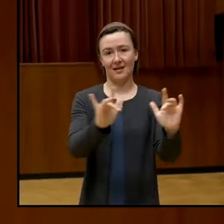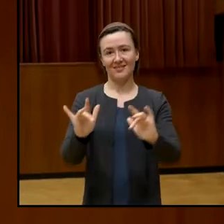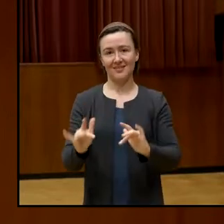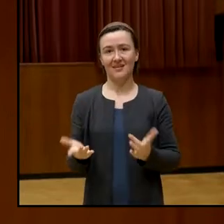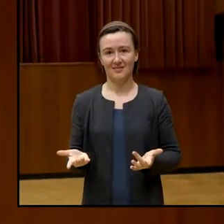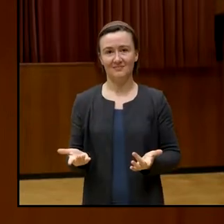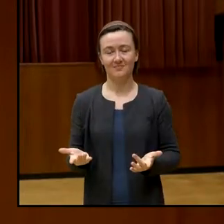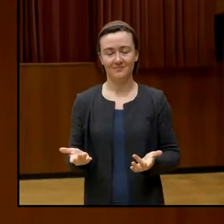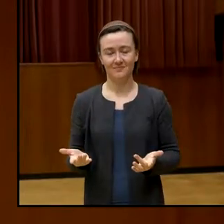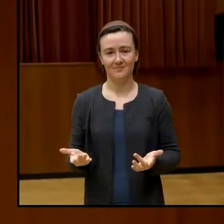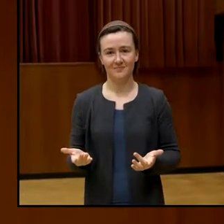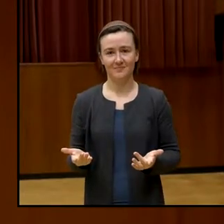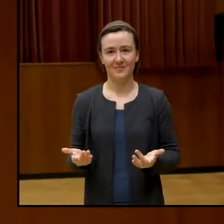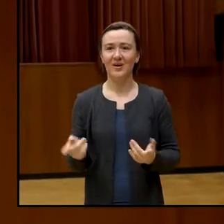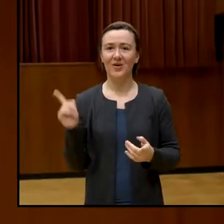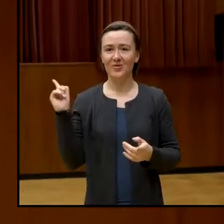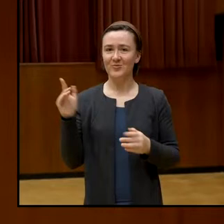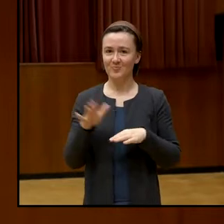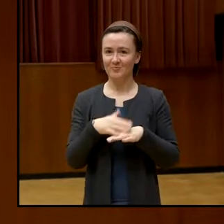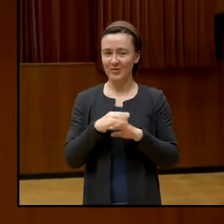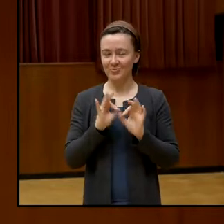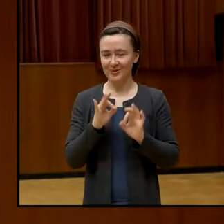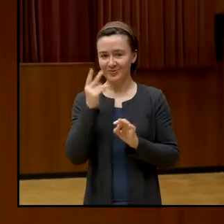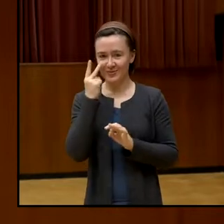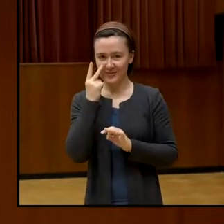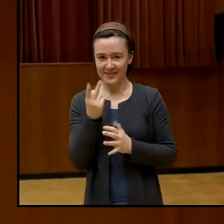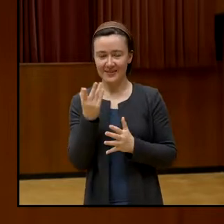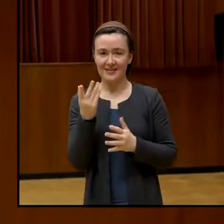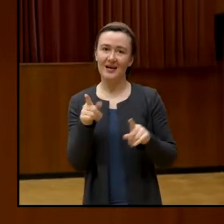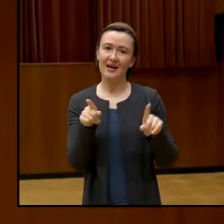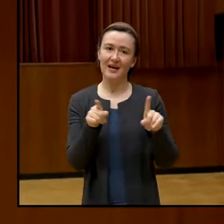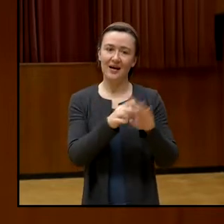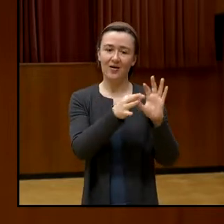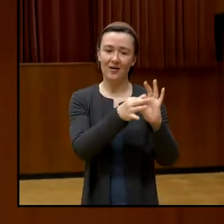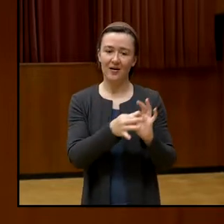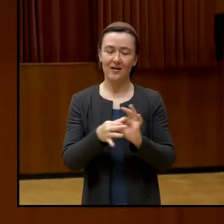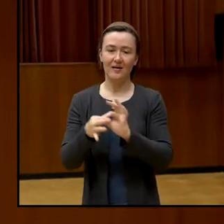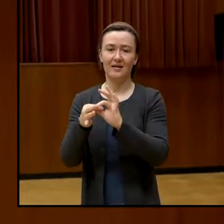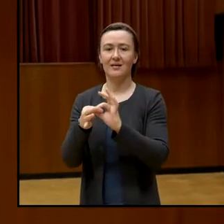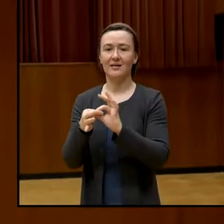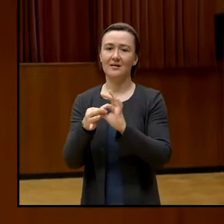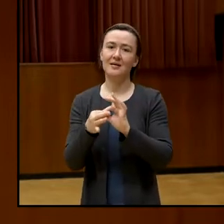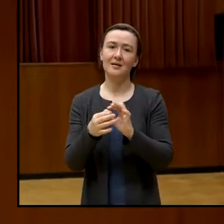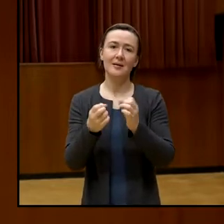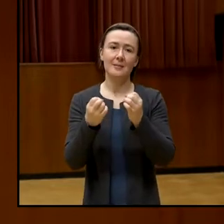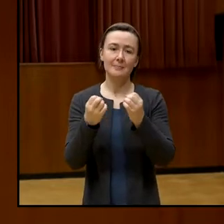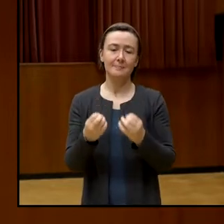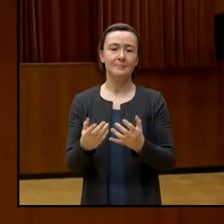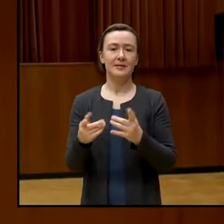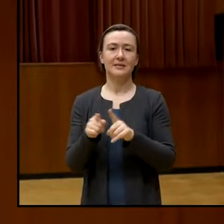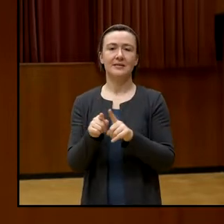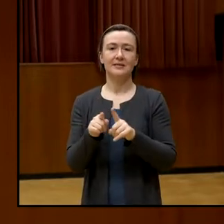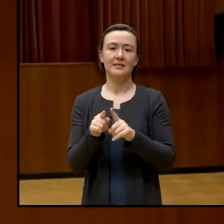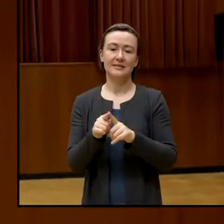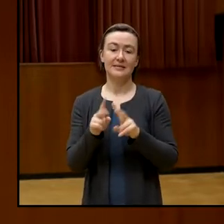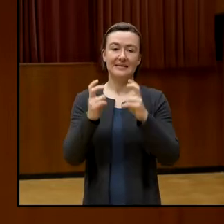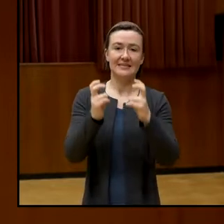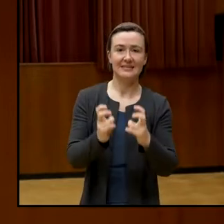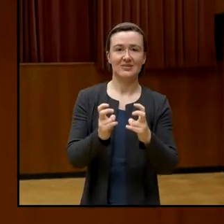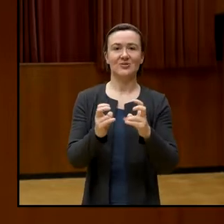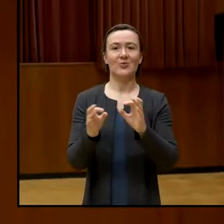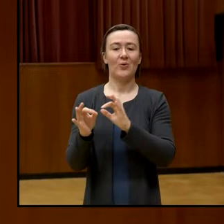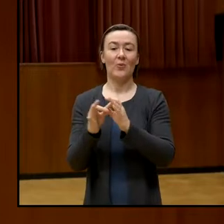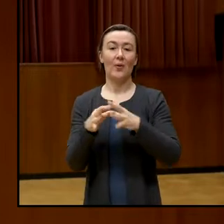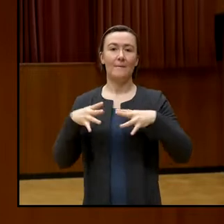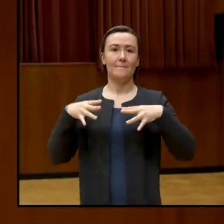Und gerade in dem Beispiel, wie wir auch sehr gut sind, geht es auch darum, dass es hier zu Setzungen kommt und zum Teil auch zu Besetzungen. Das